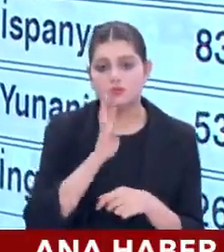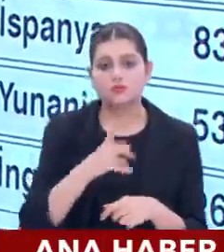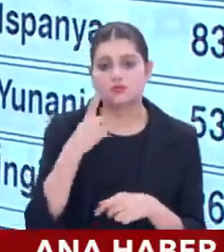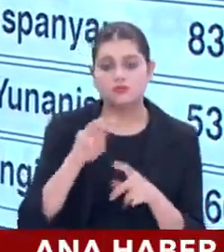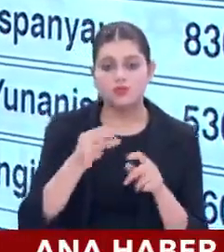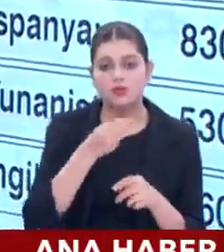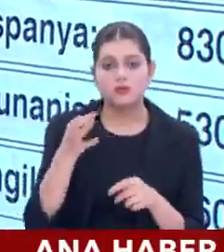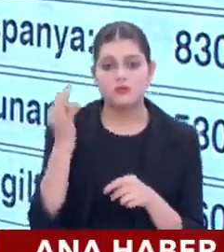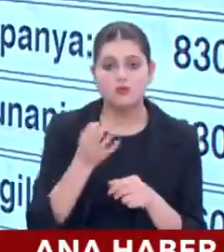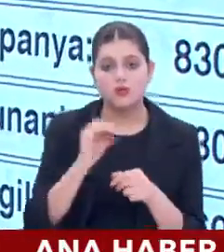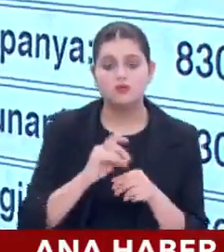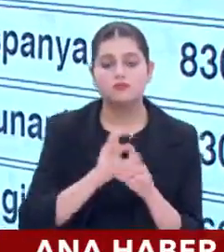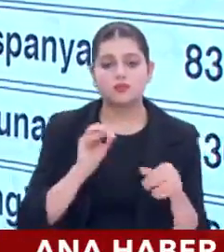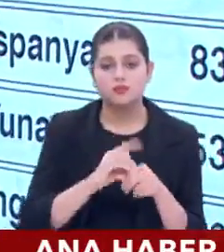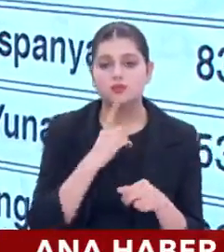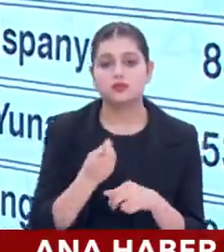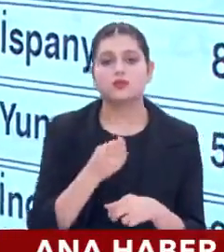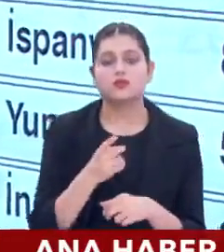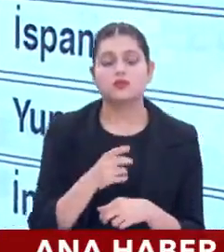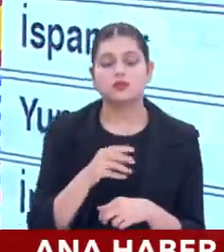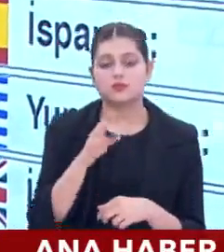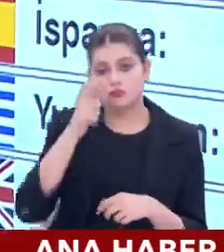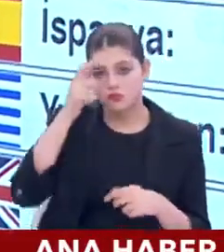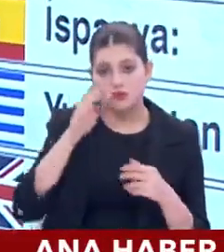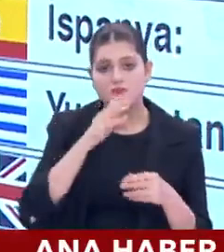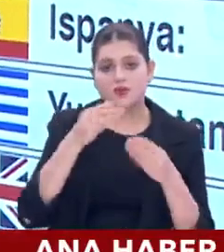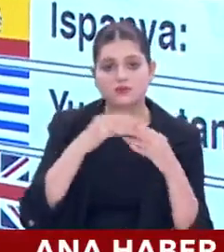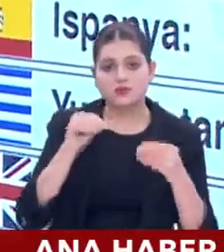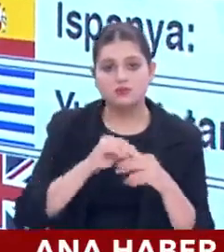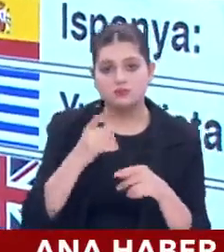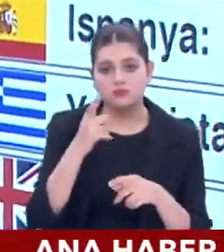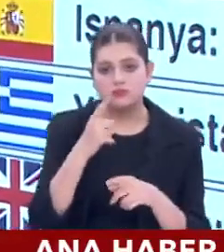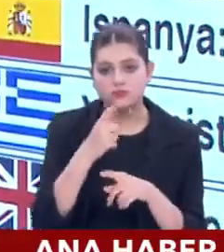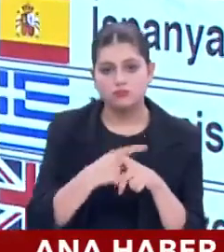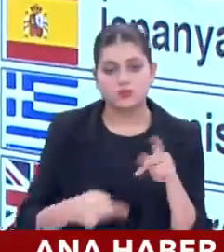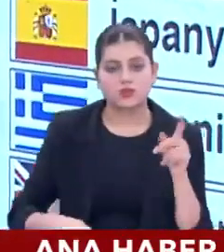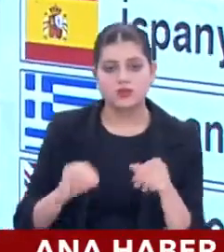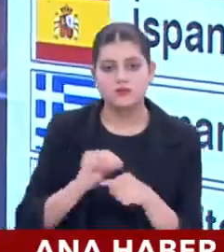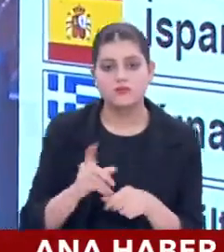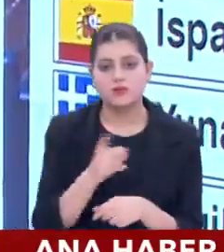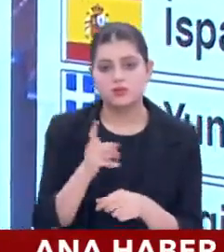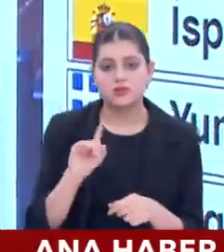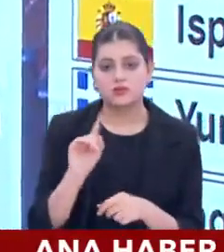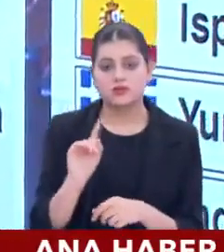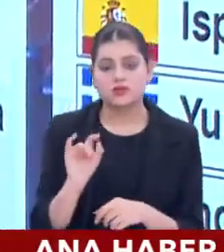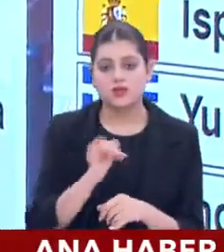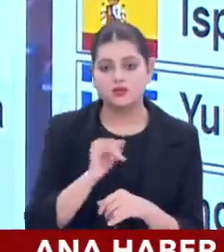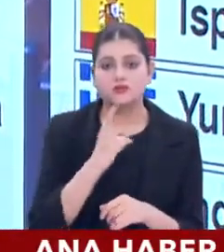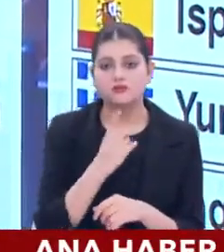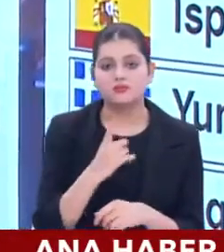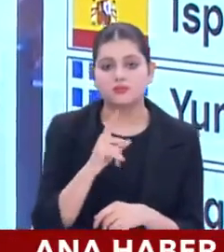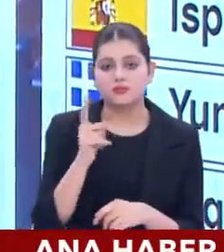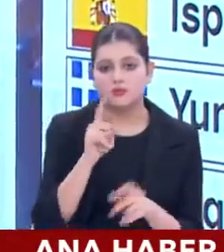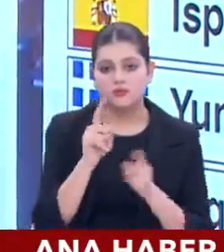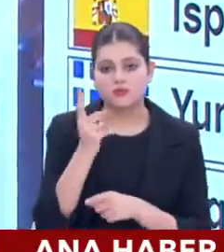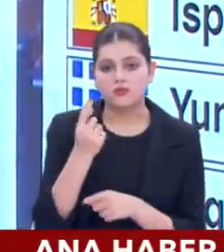milyar doları geçti. Türkiye'de ise yabancıya konut satışı bıçak gibi kesildi. Bu pazardan yalnızca %1,5